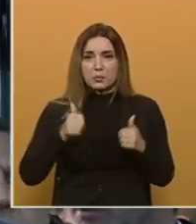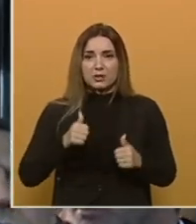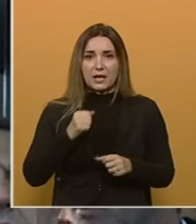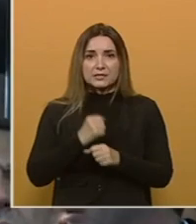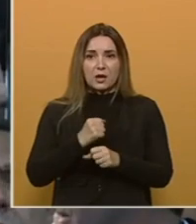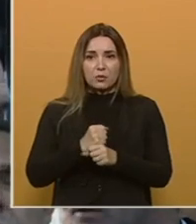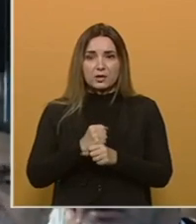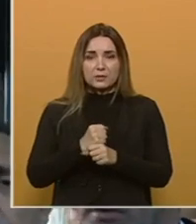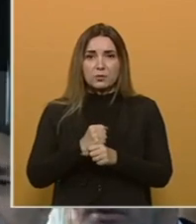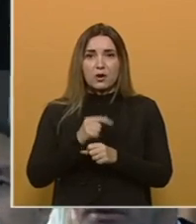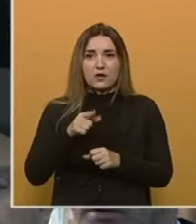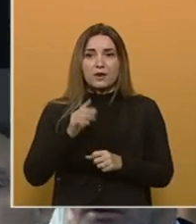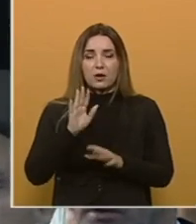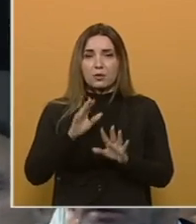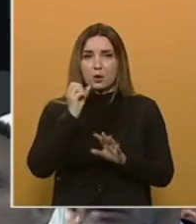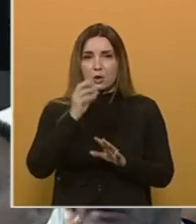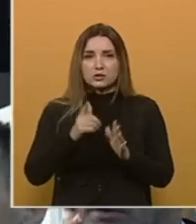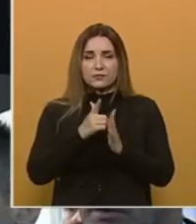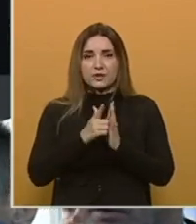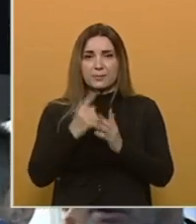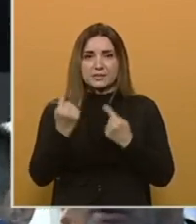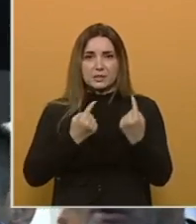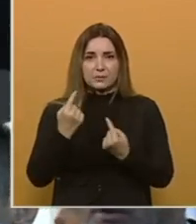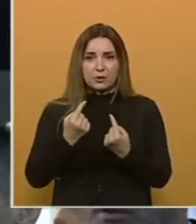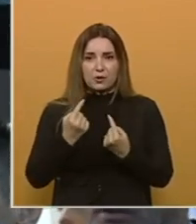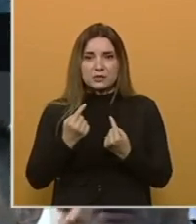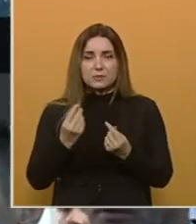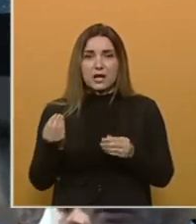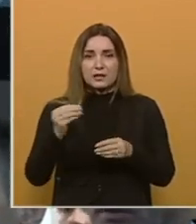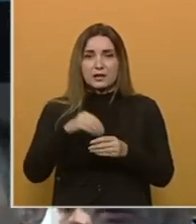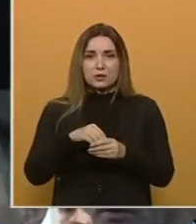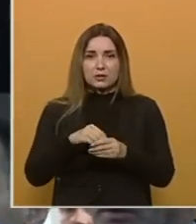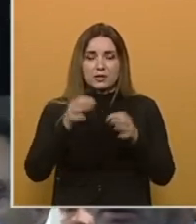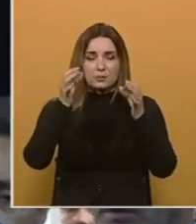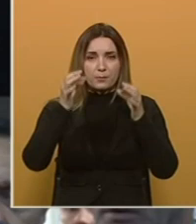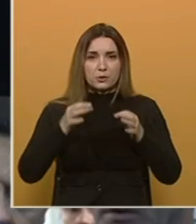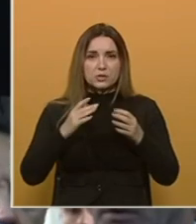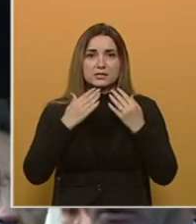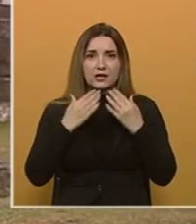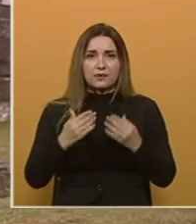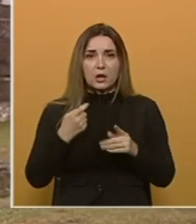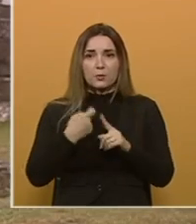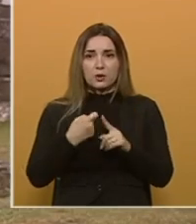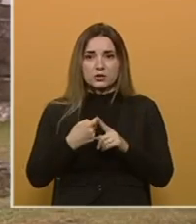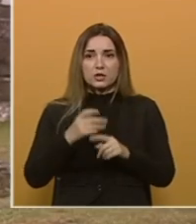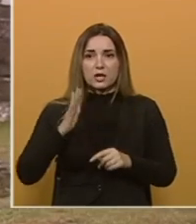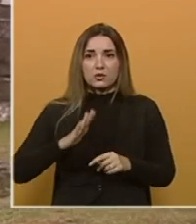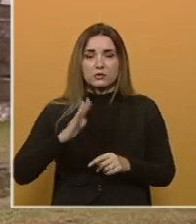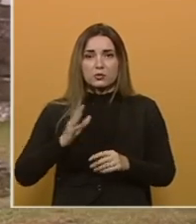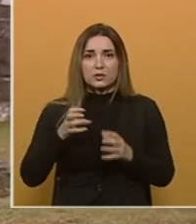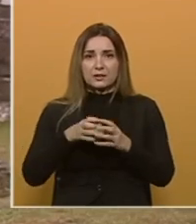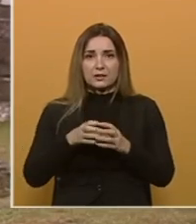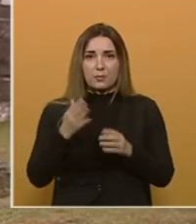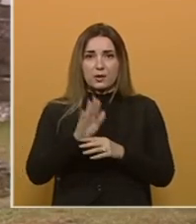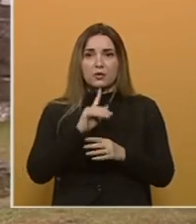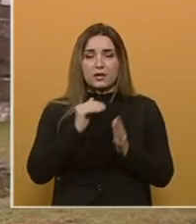uđadimo i na ovakvom lošem vremenskim okolnostim mjeste, da odamo počast i zahvalnost Kočiću. Kulturni dio manifestacije